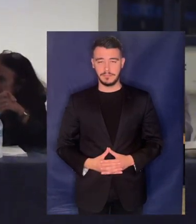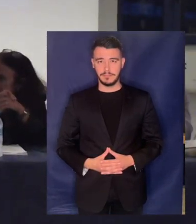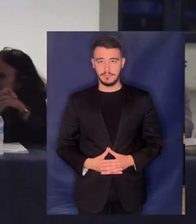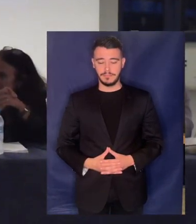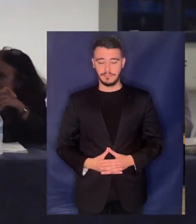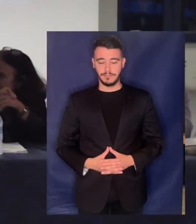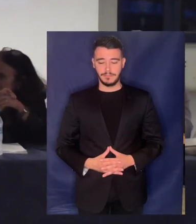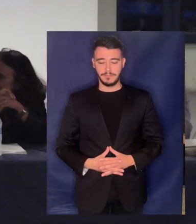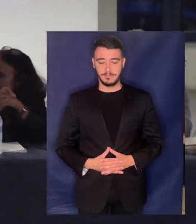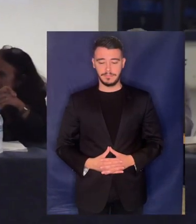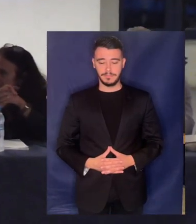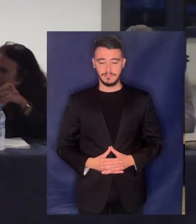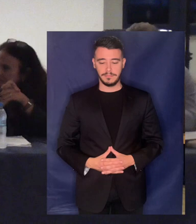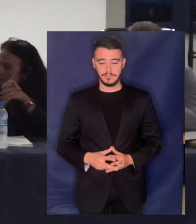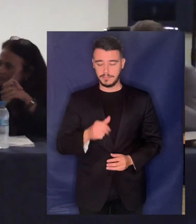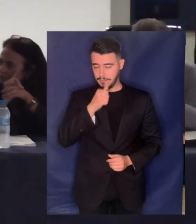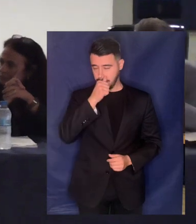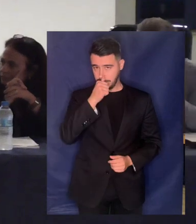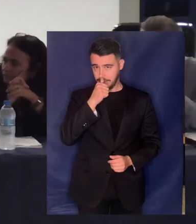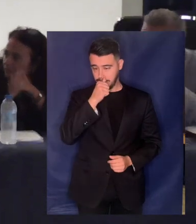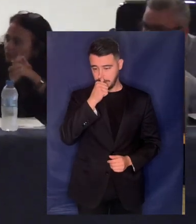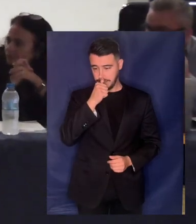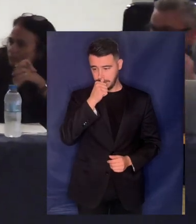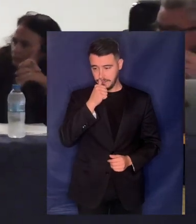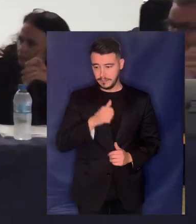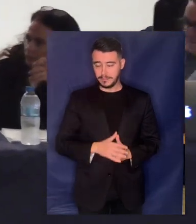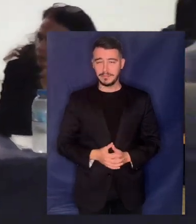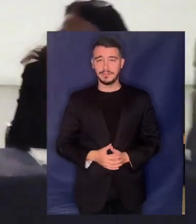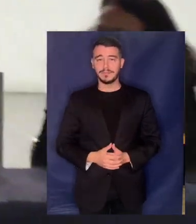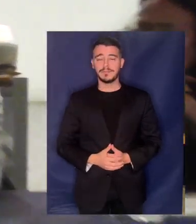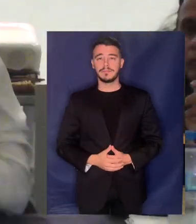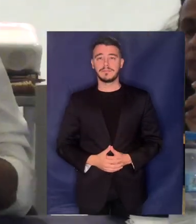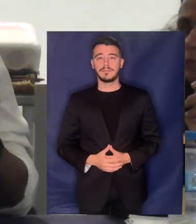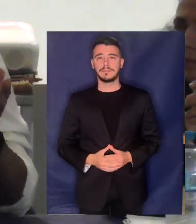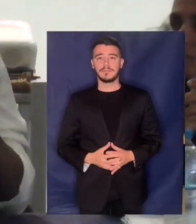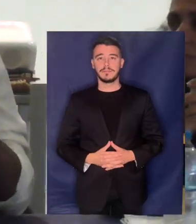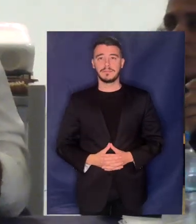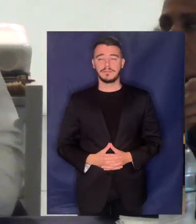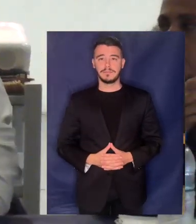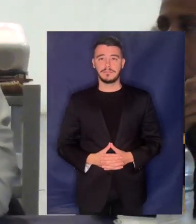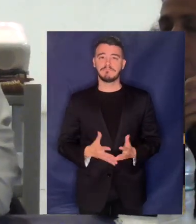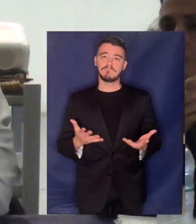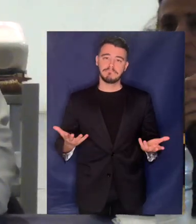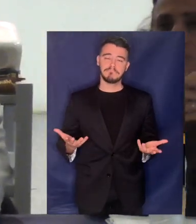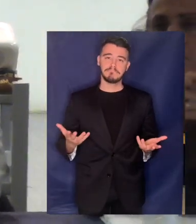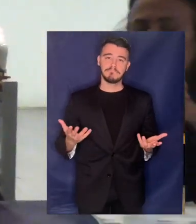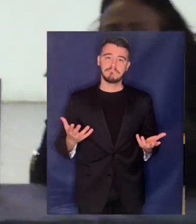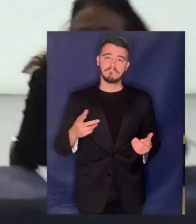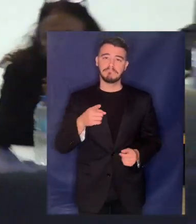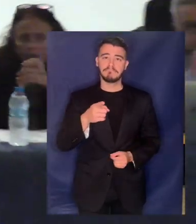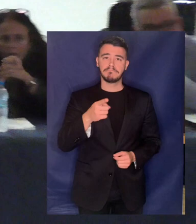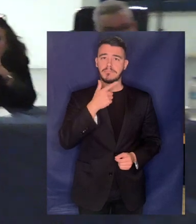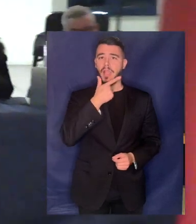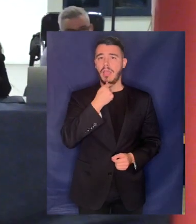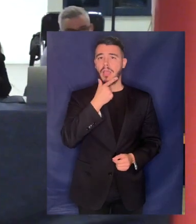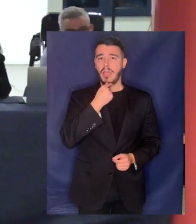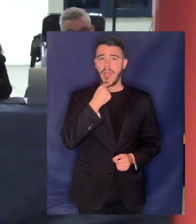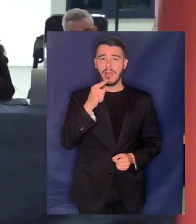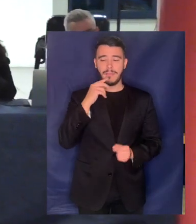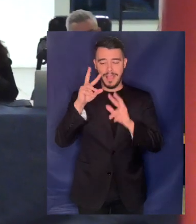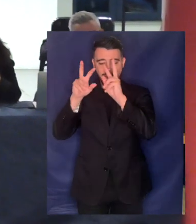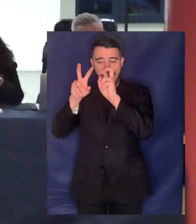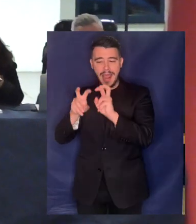Ναι, ναι, ναι, ναι Για όλους είναι εύκολο το να σκανάρουν την εργασία